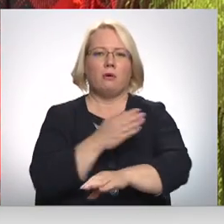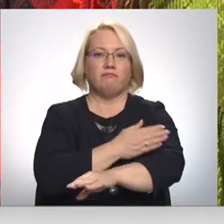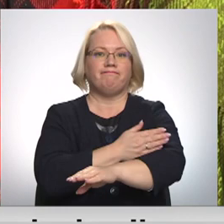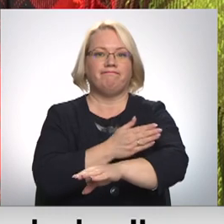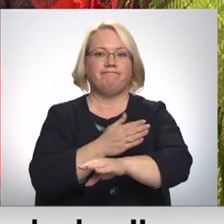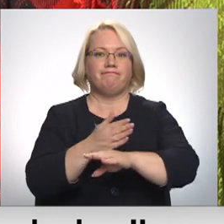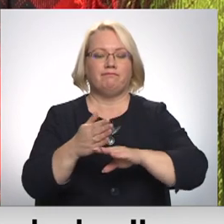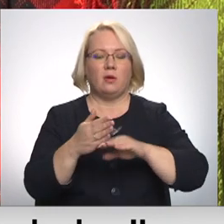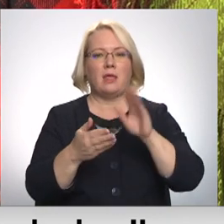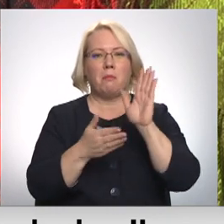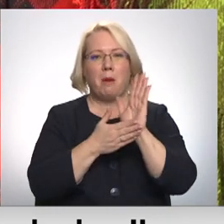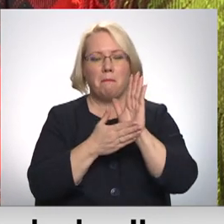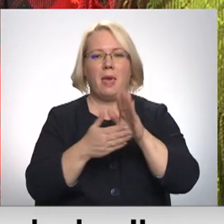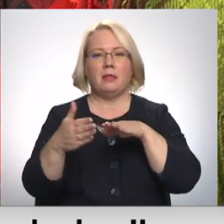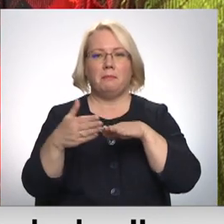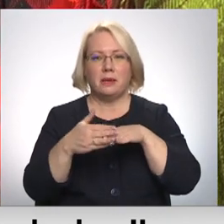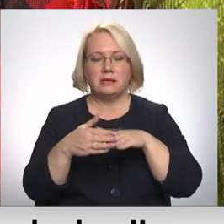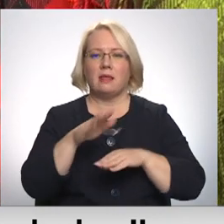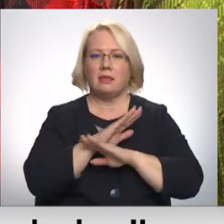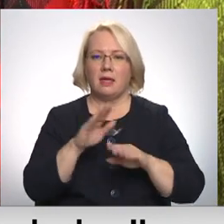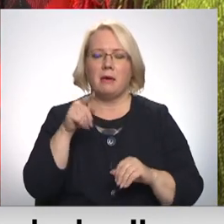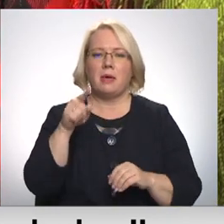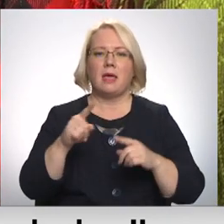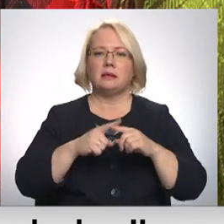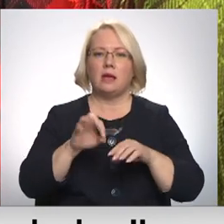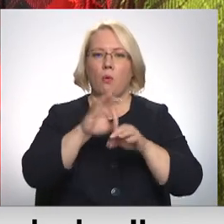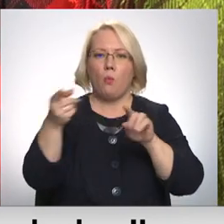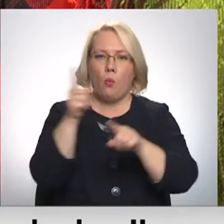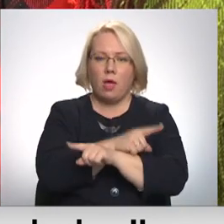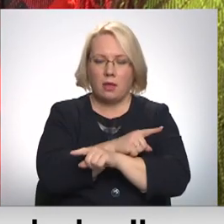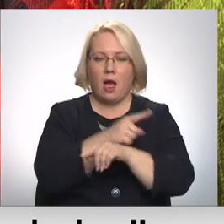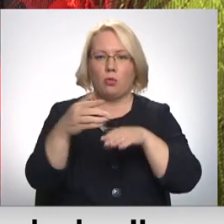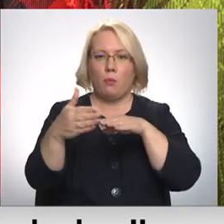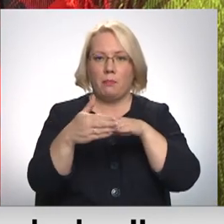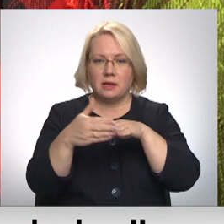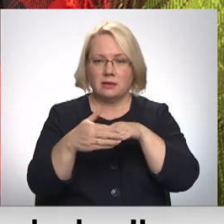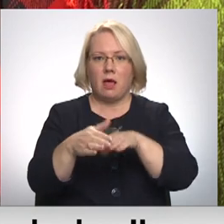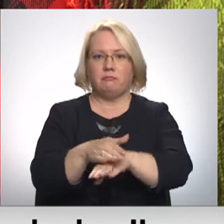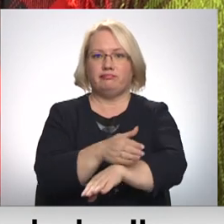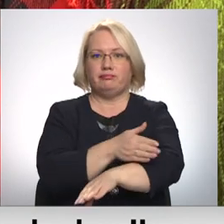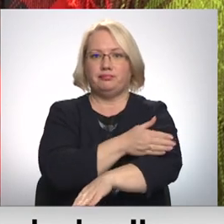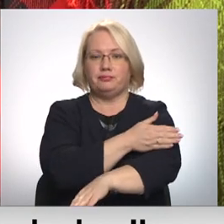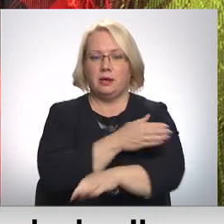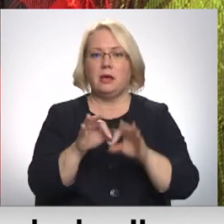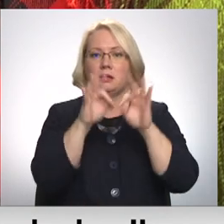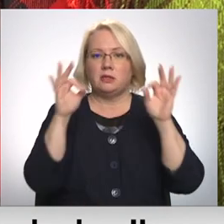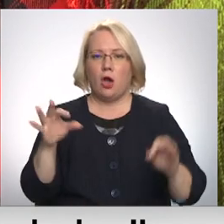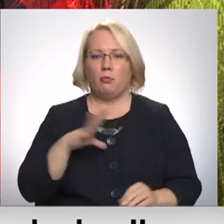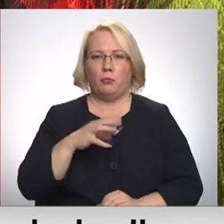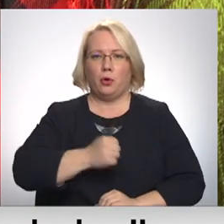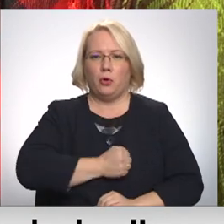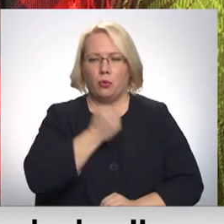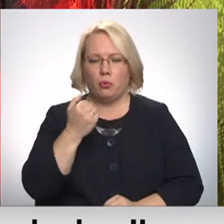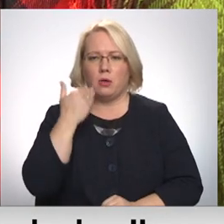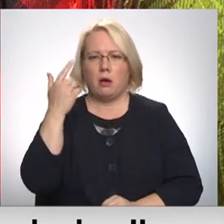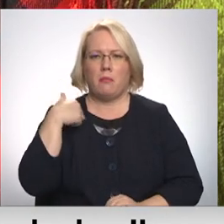beigās ir papēdis un pirzgāls, bet tās zeķes ir adītas no pirzgālu uz augšu. Jā, sākumā bija grūti, kamēr es tur visu